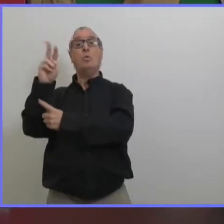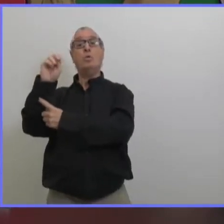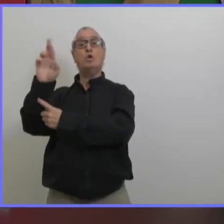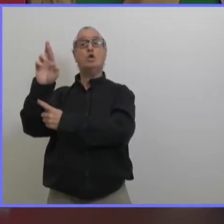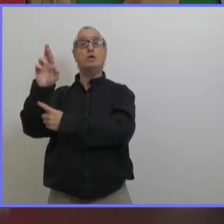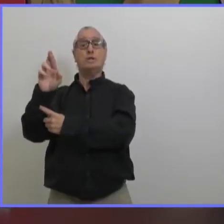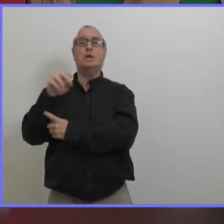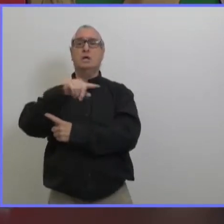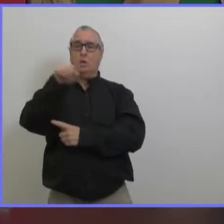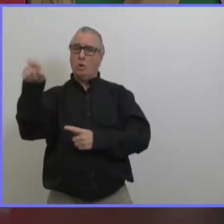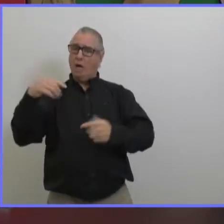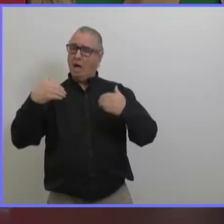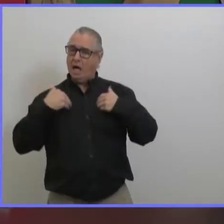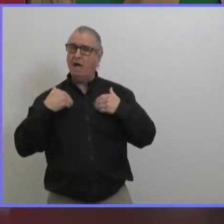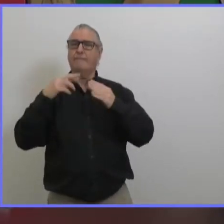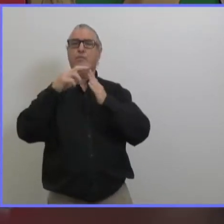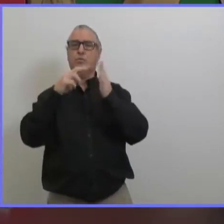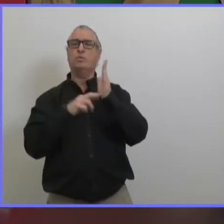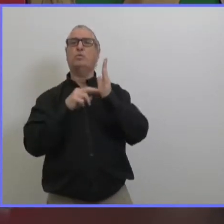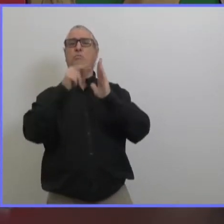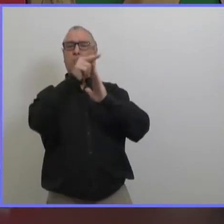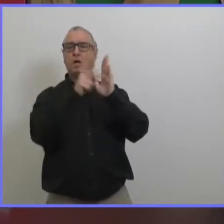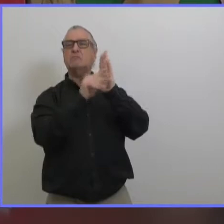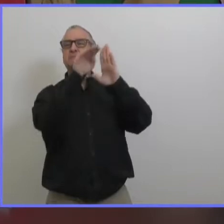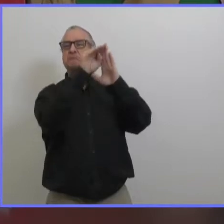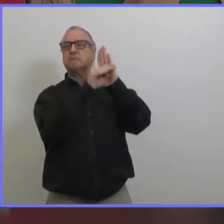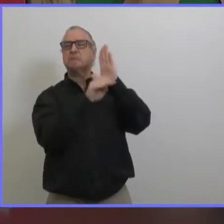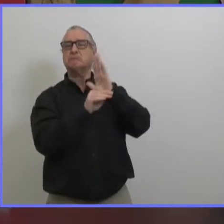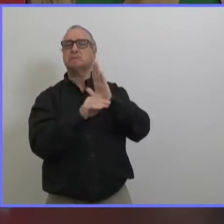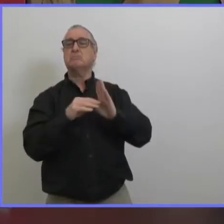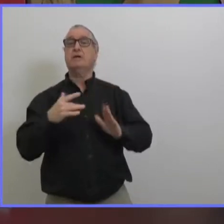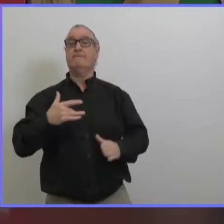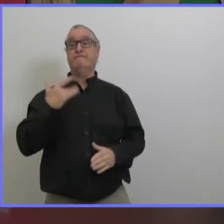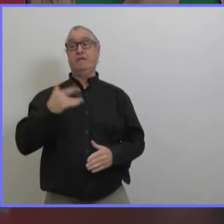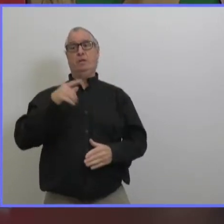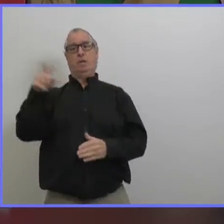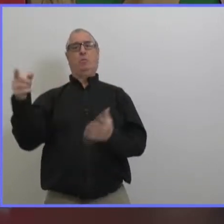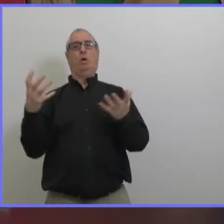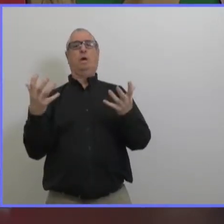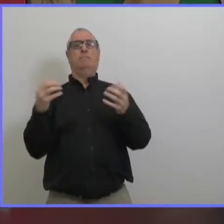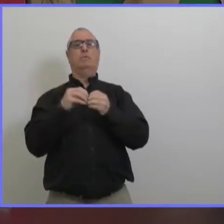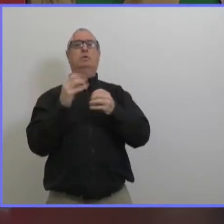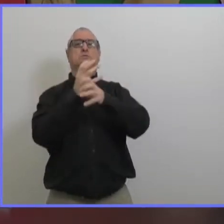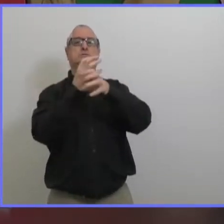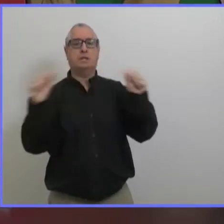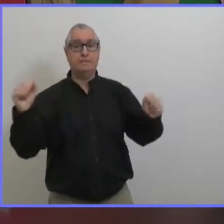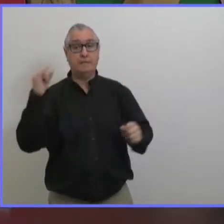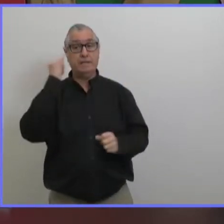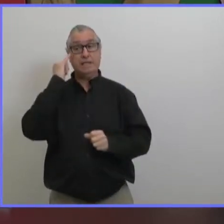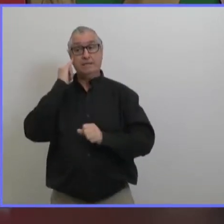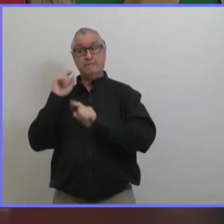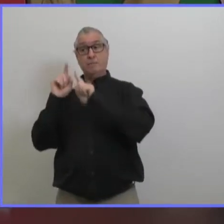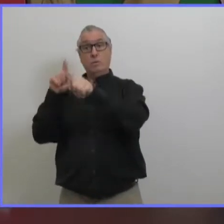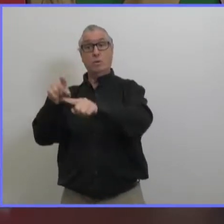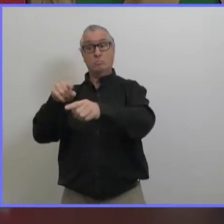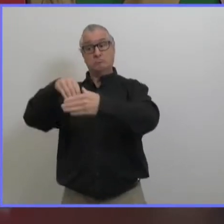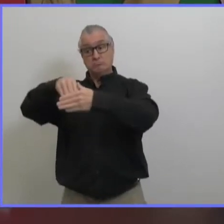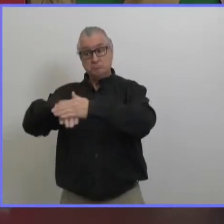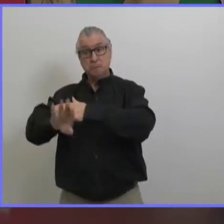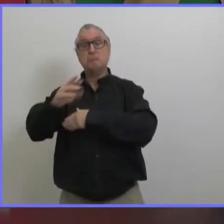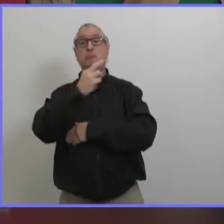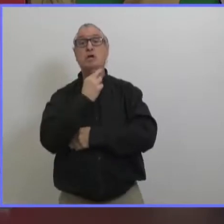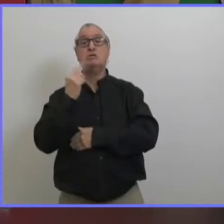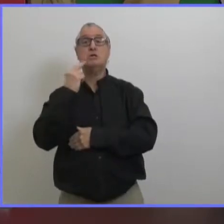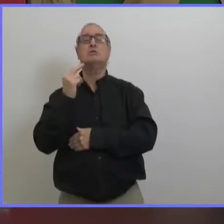ses ordres de santé publique et bien on a dit que si les gens respectent les ordres de santé publique nous pouvons offrir un certain niveau de sécurité contre